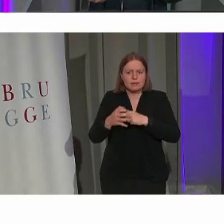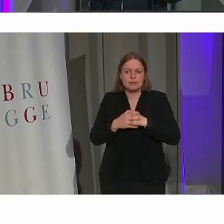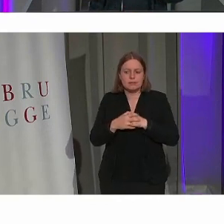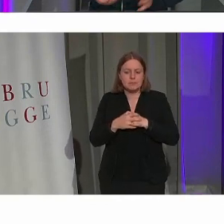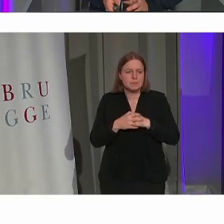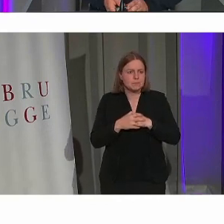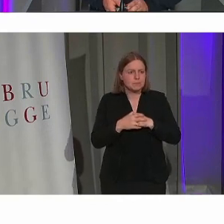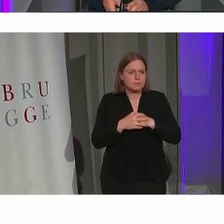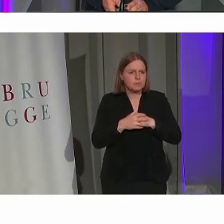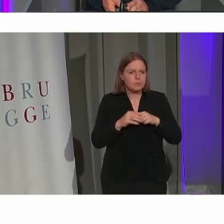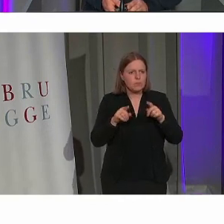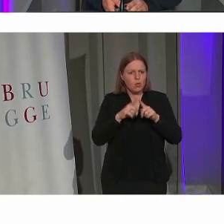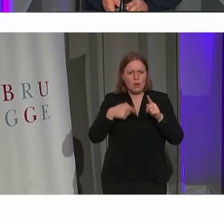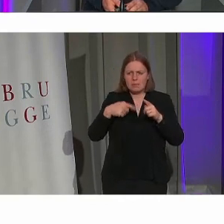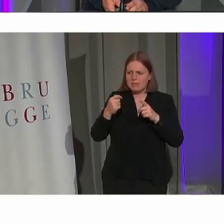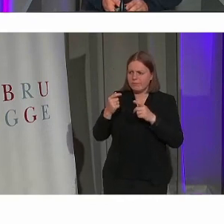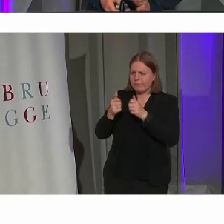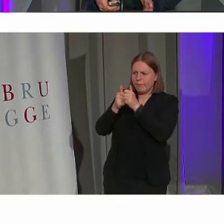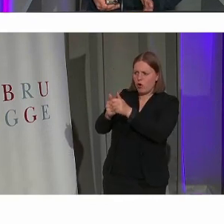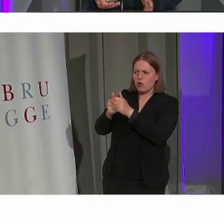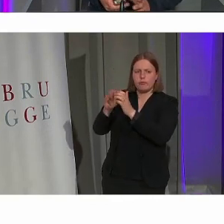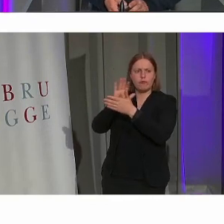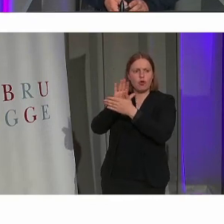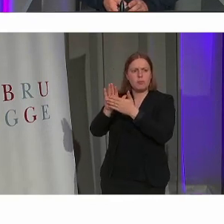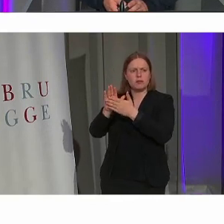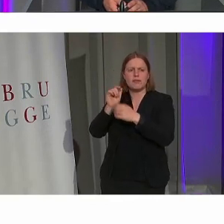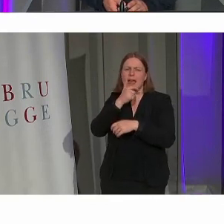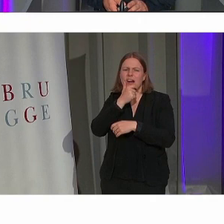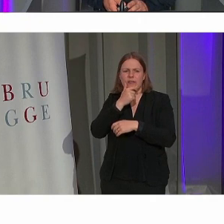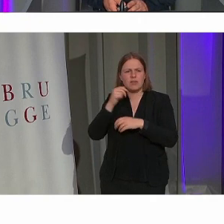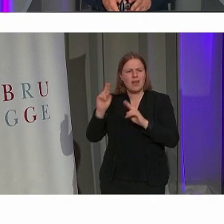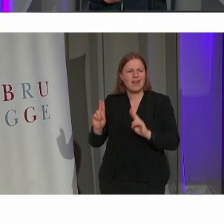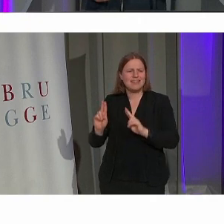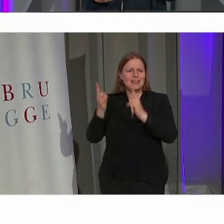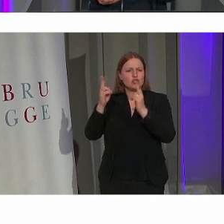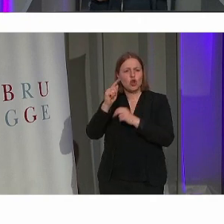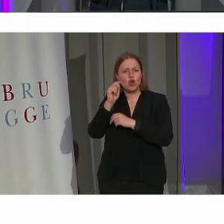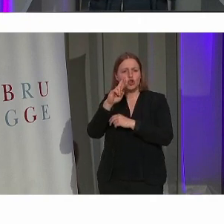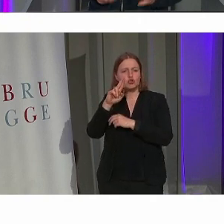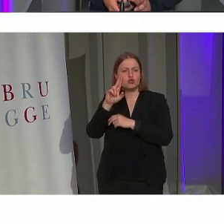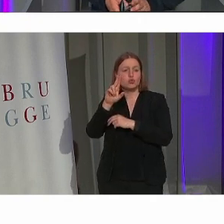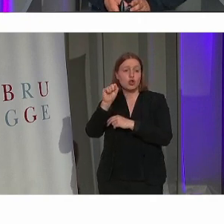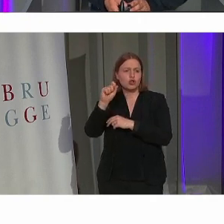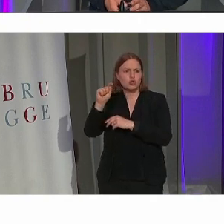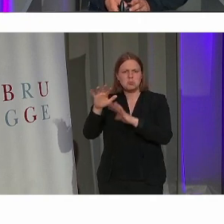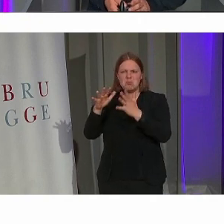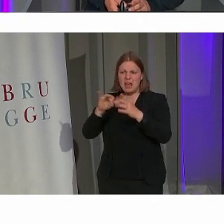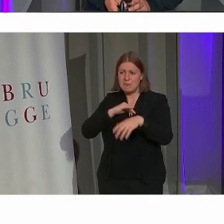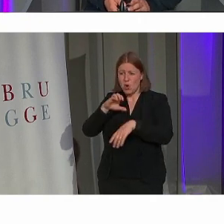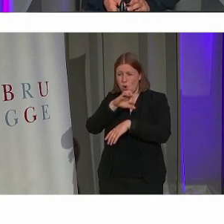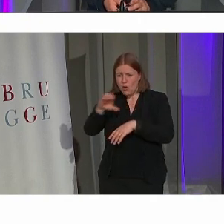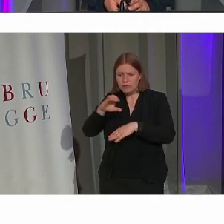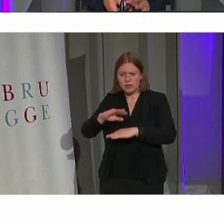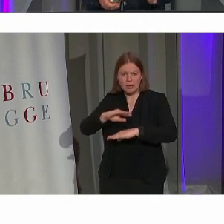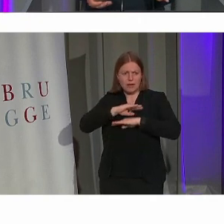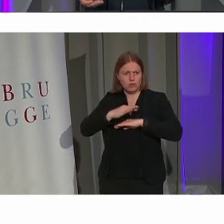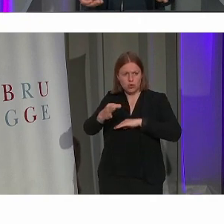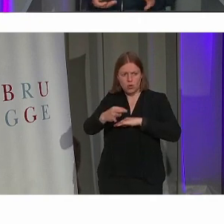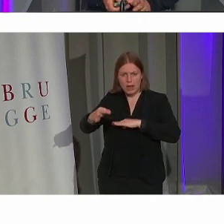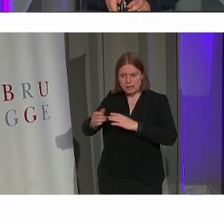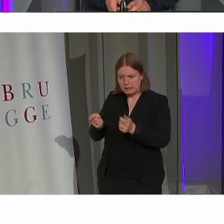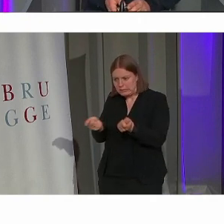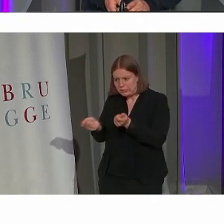beetje inspireren op het buitenland, op Engeland. De National Trust. Die daar enkele honderden erfgoedlocaties in patrimonium hebben.